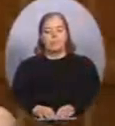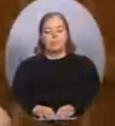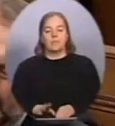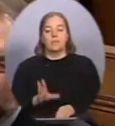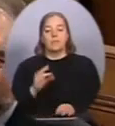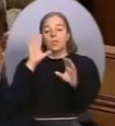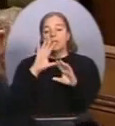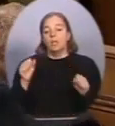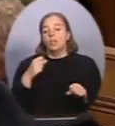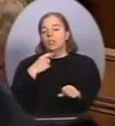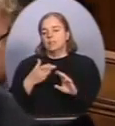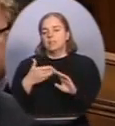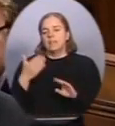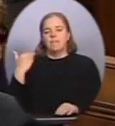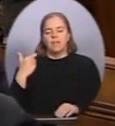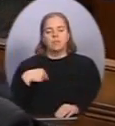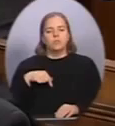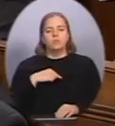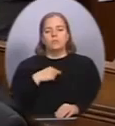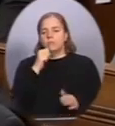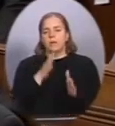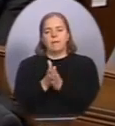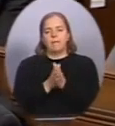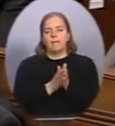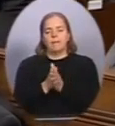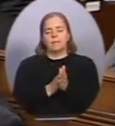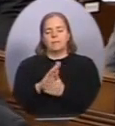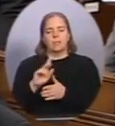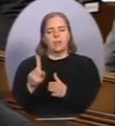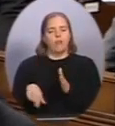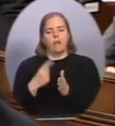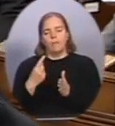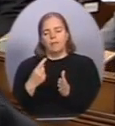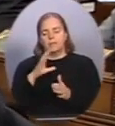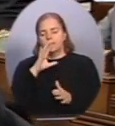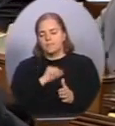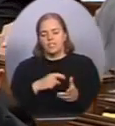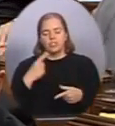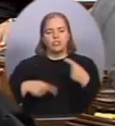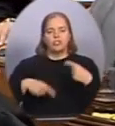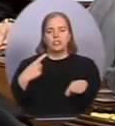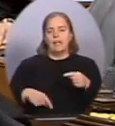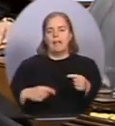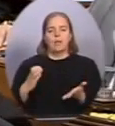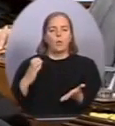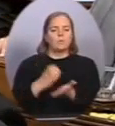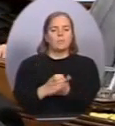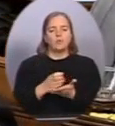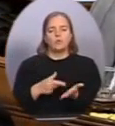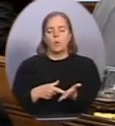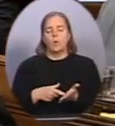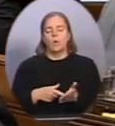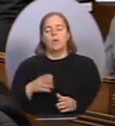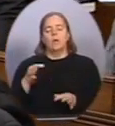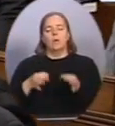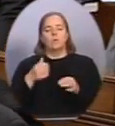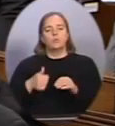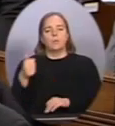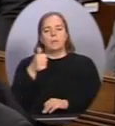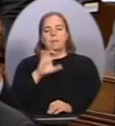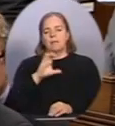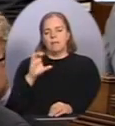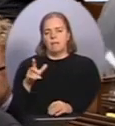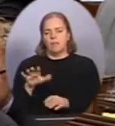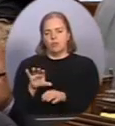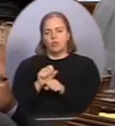le Président l'a dit précédemment, nous ne sommes pas intéressés à réanimer de vieilles querelles constitutionnelles. La Cour suprême du Canada, elle,